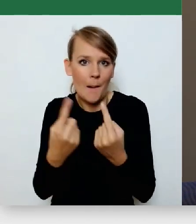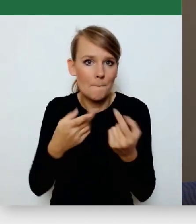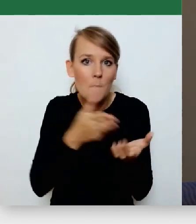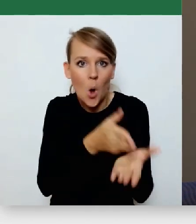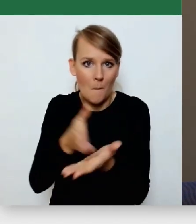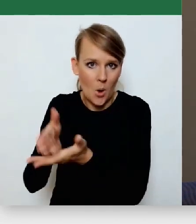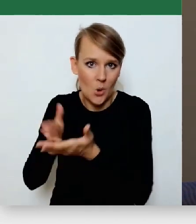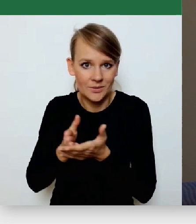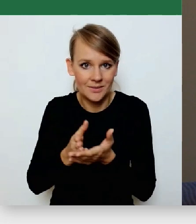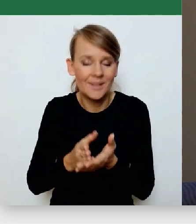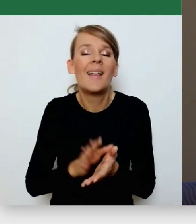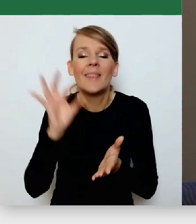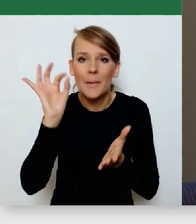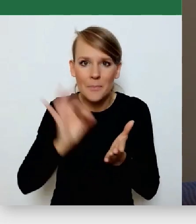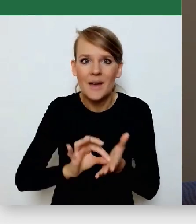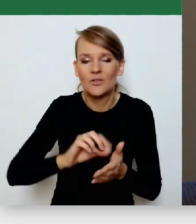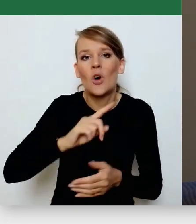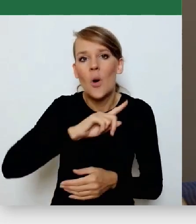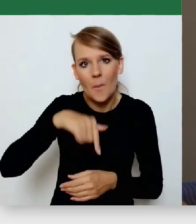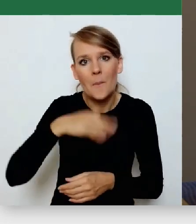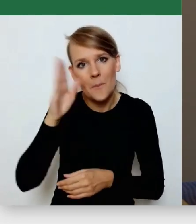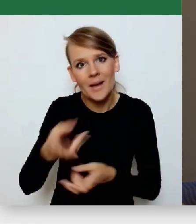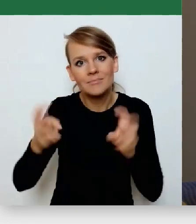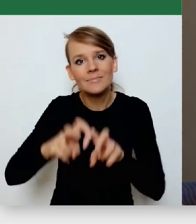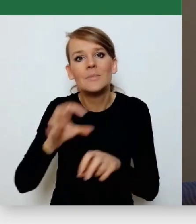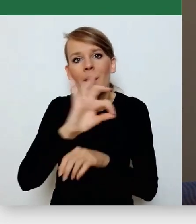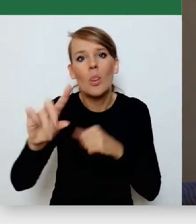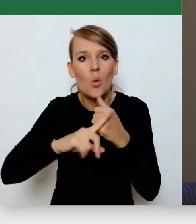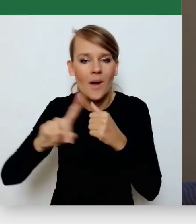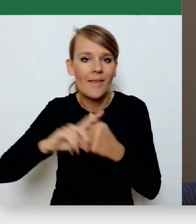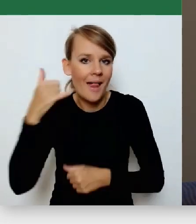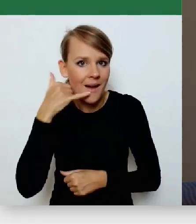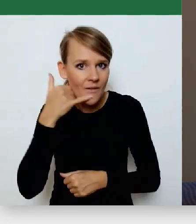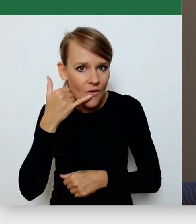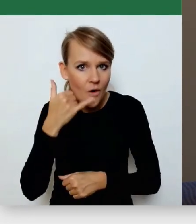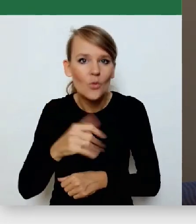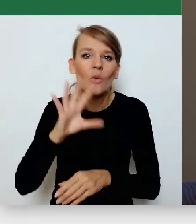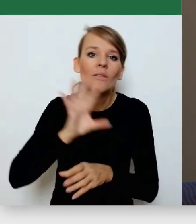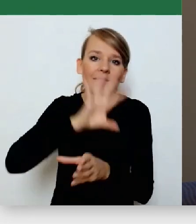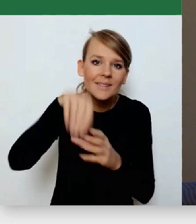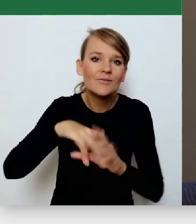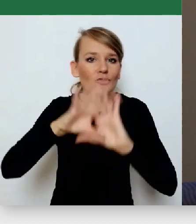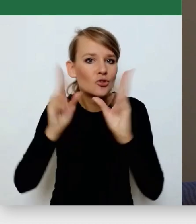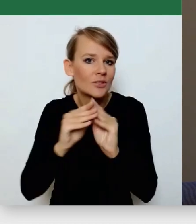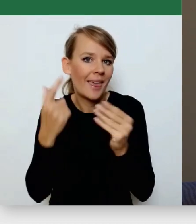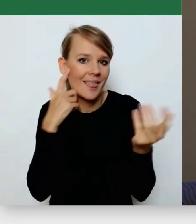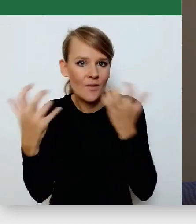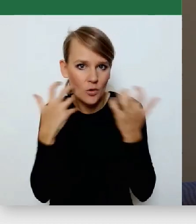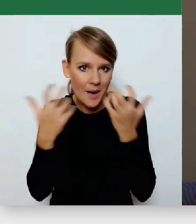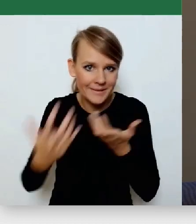uruchomimy taki telefon, infolinii, gdzie będziemy te informacje zbierać i na pewno będziemy